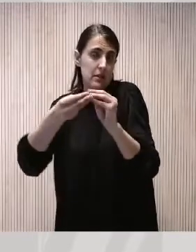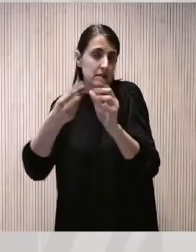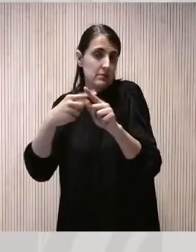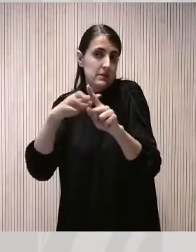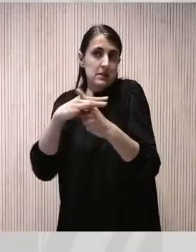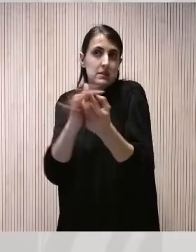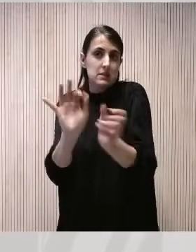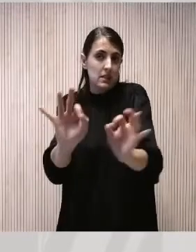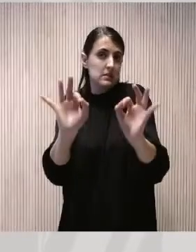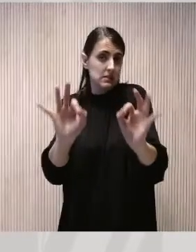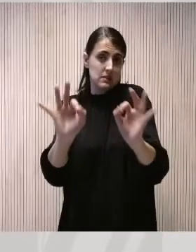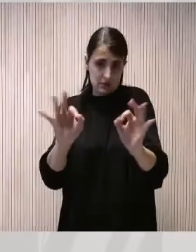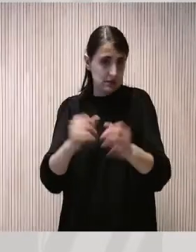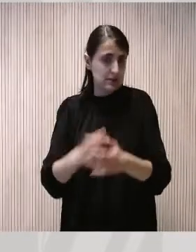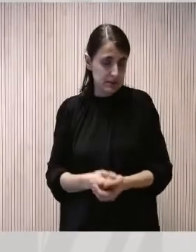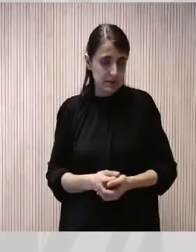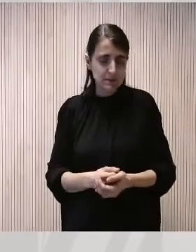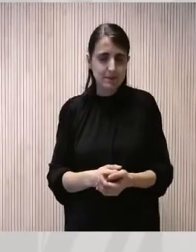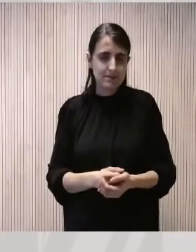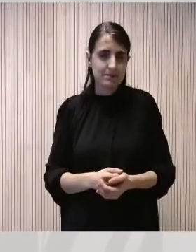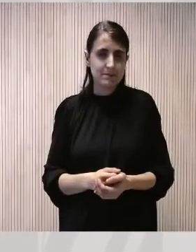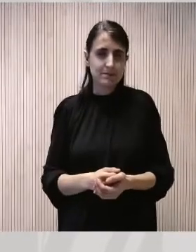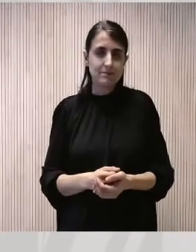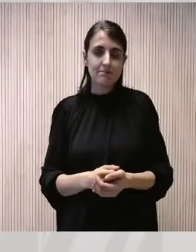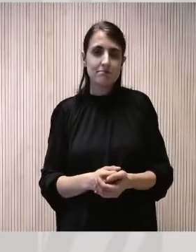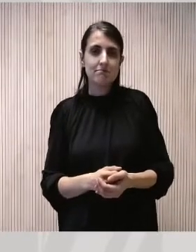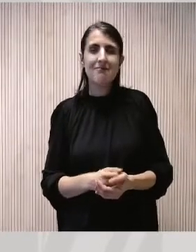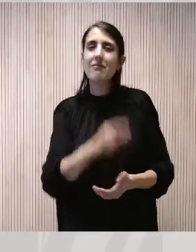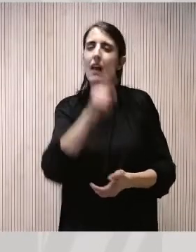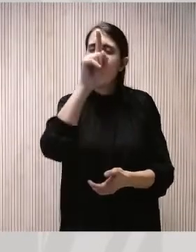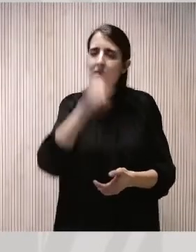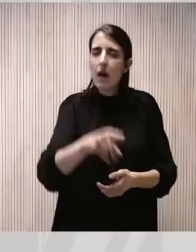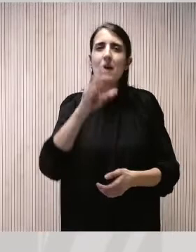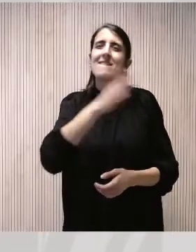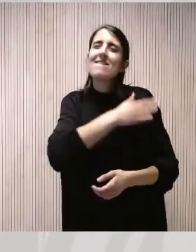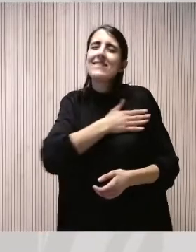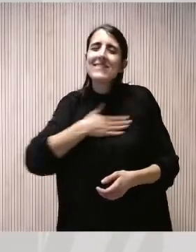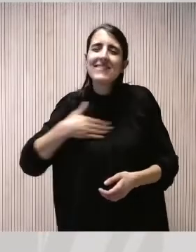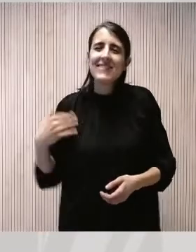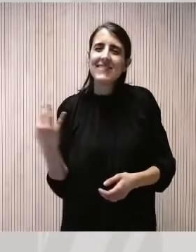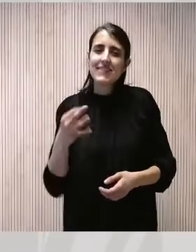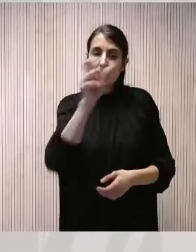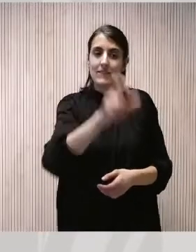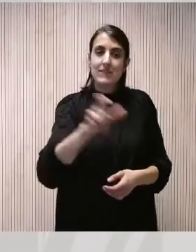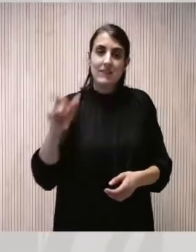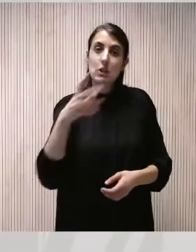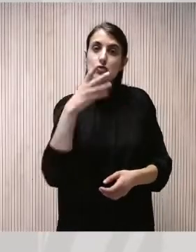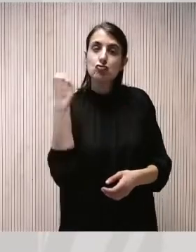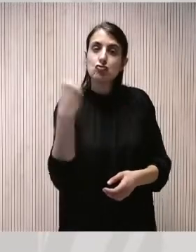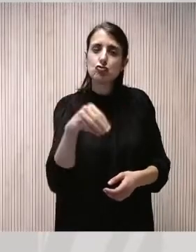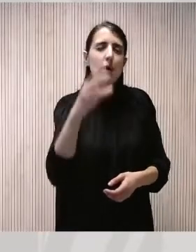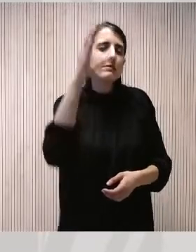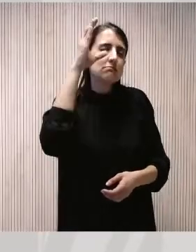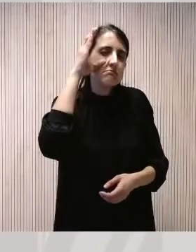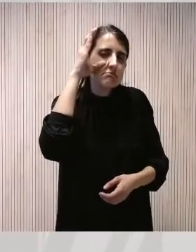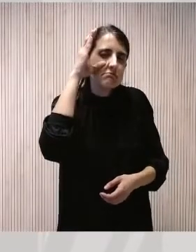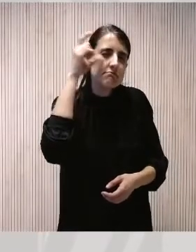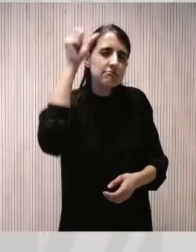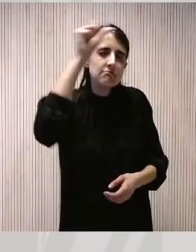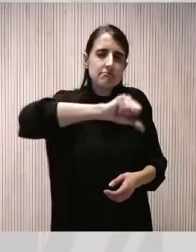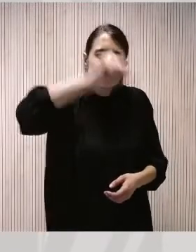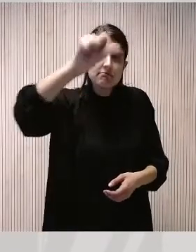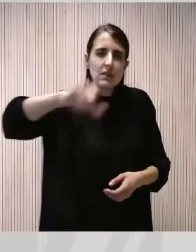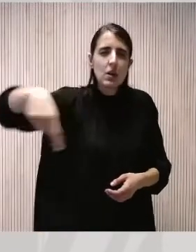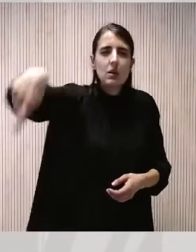circumstàncies i serà virtual. sobretot també per poder escoltar la veu dels i les joves, per dissenyar les polítiques de